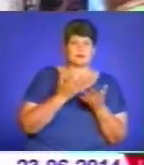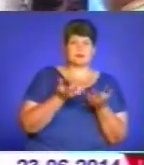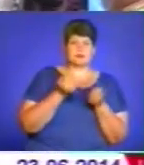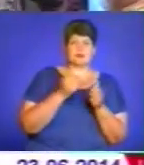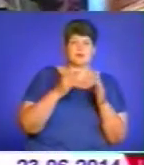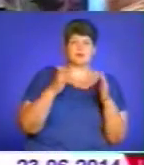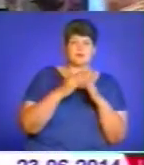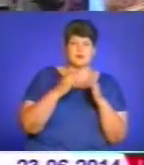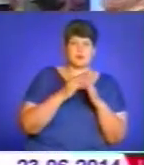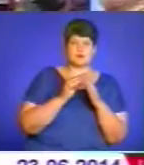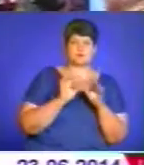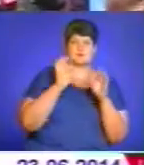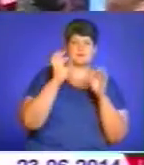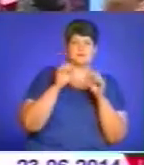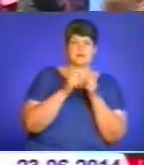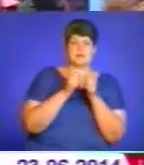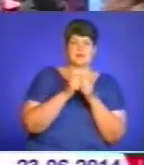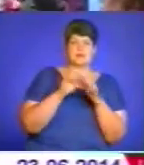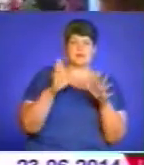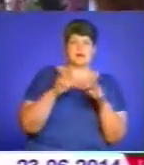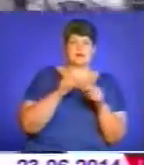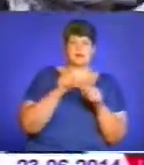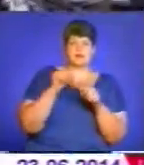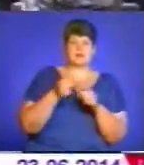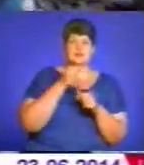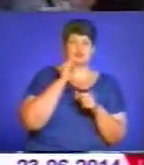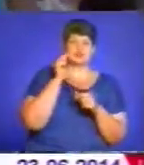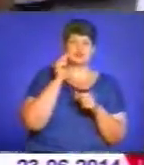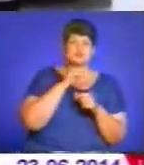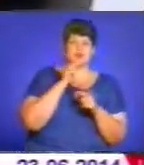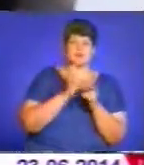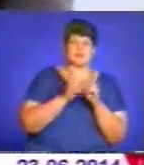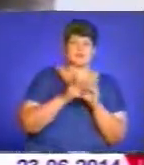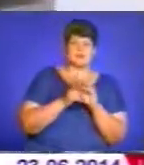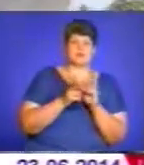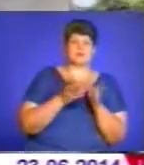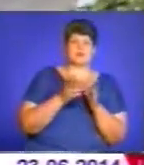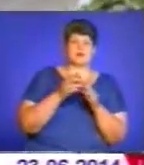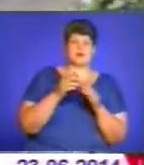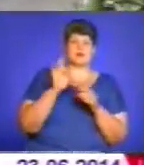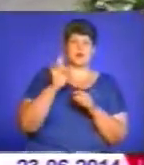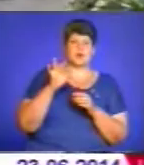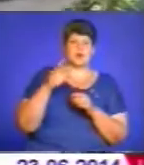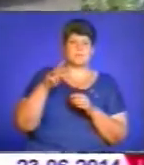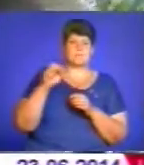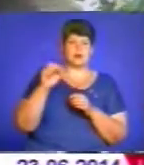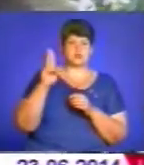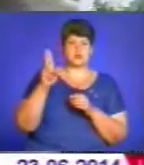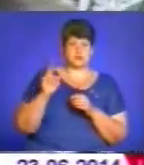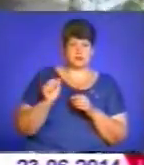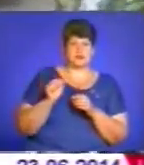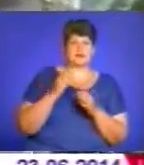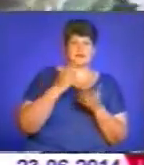підвішую на стіну. А з деяких варимо чай. Варив вінок, ромашка, тут є